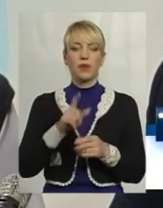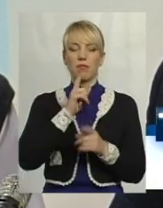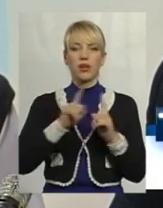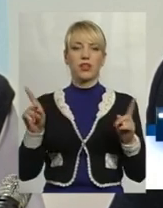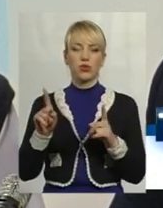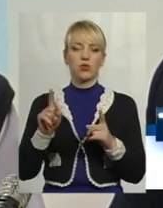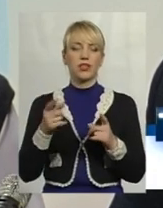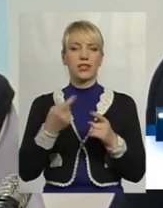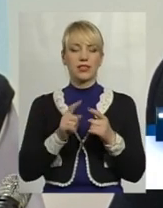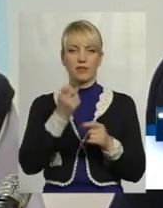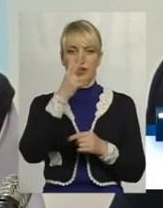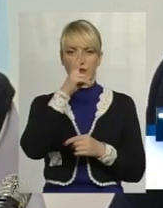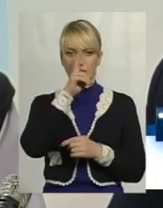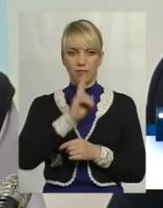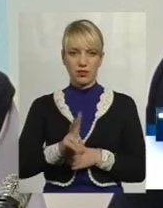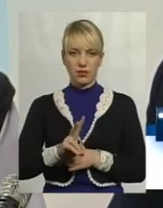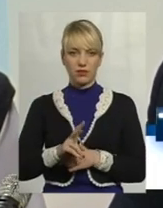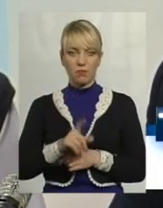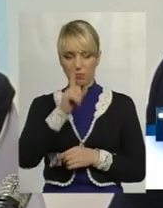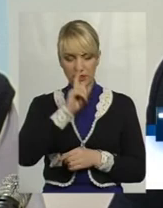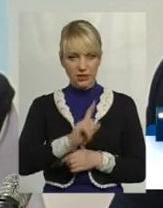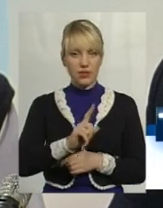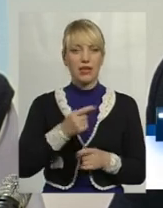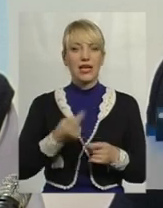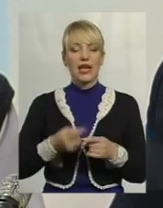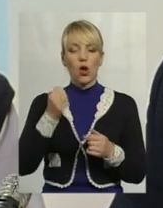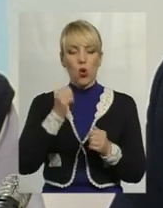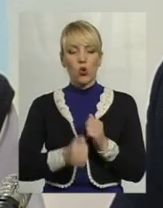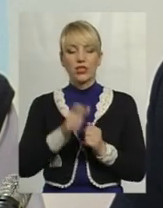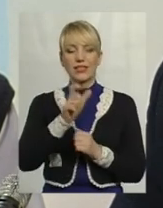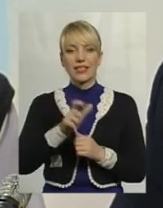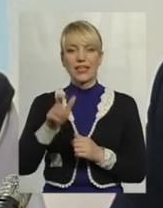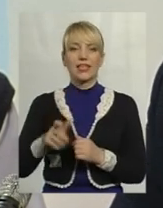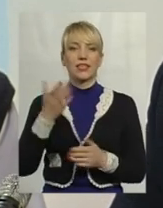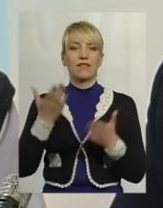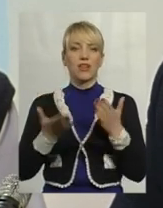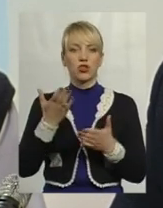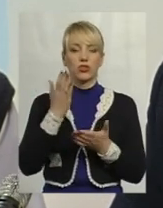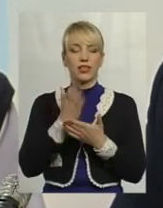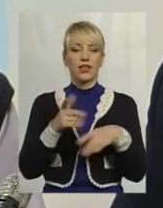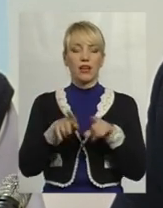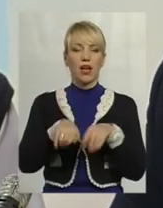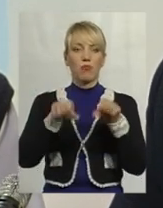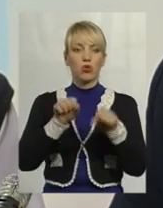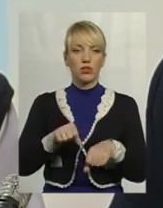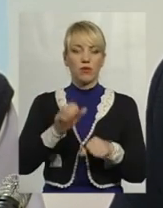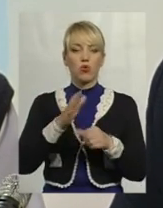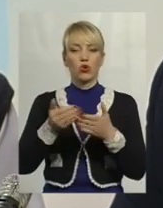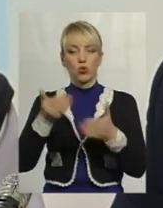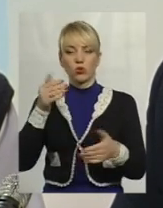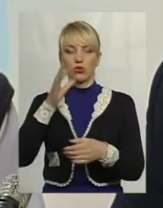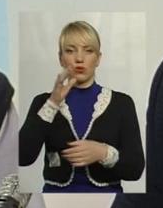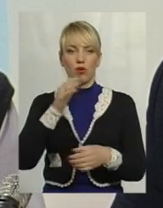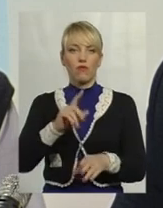позика, складає 12 місяців. При цьому кожен з клієнтів, якщо є така можливість, може достроково